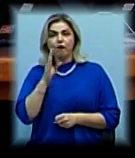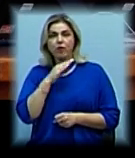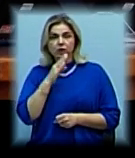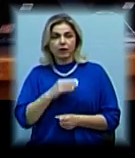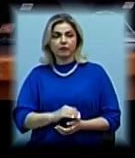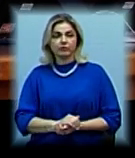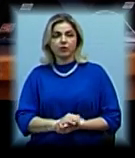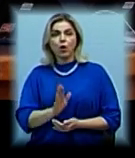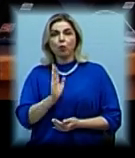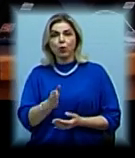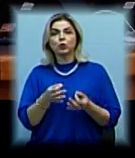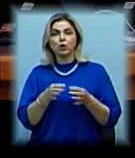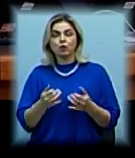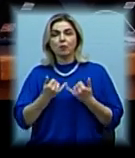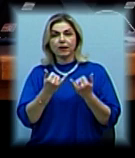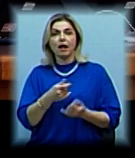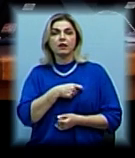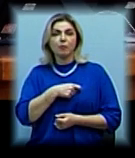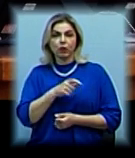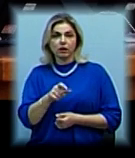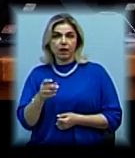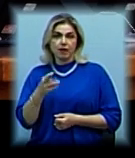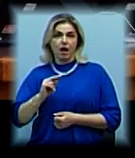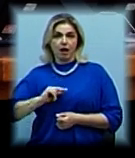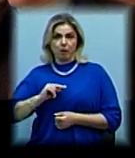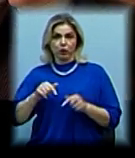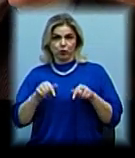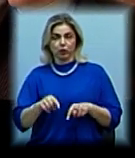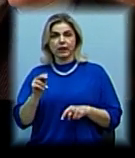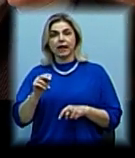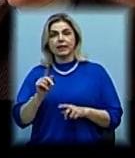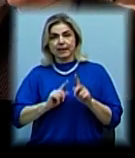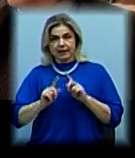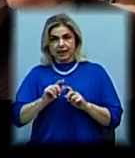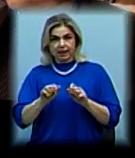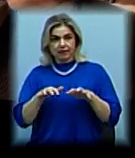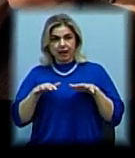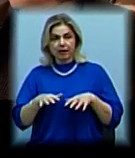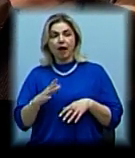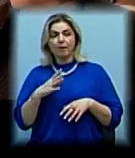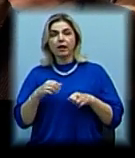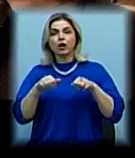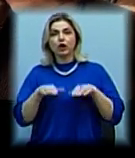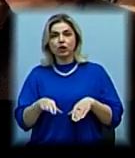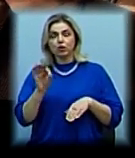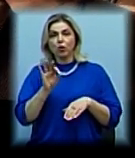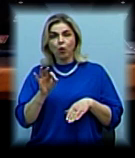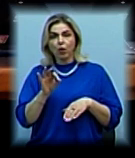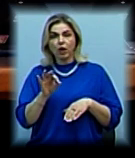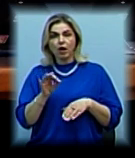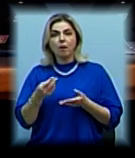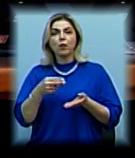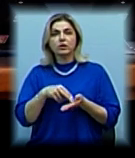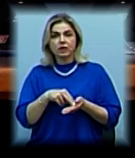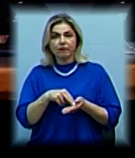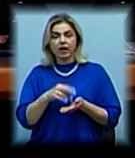буде доступна для депутатів для роботи тут в сесійній залі. Було прийнято рішення про встановлення турнікету